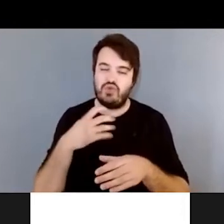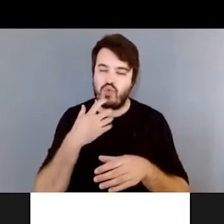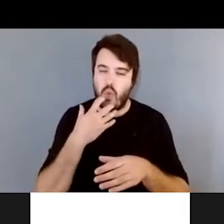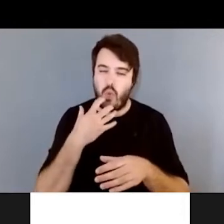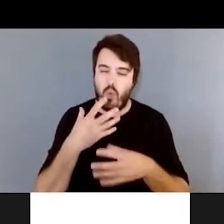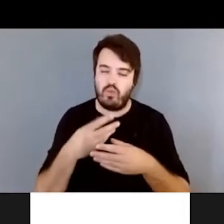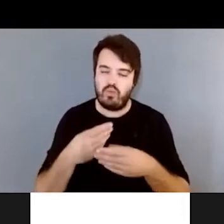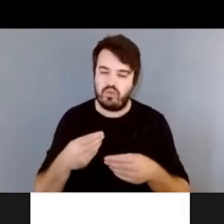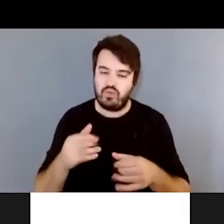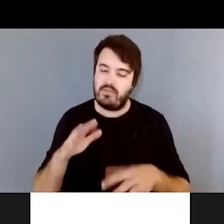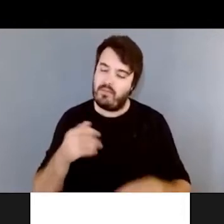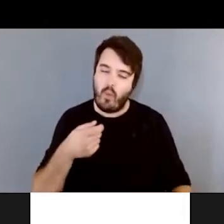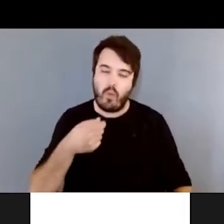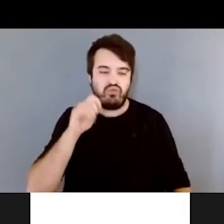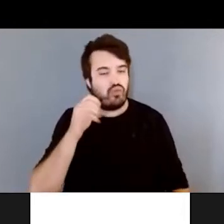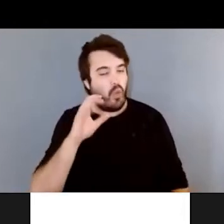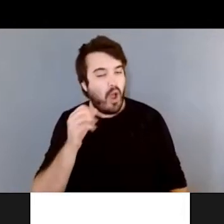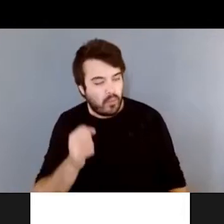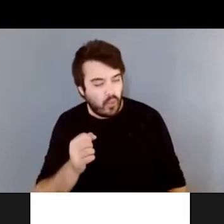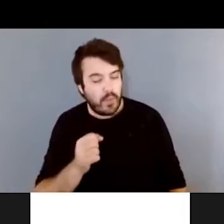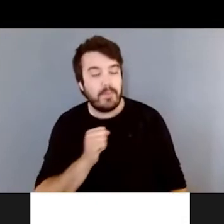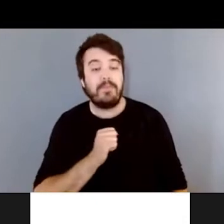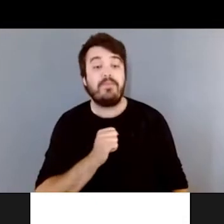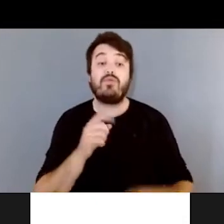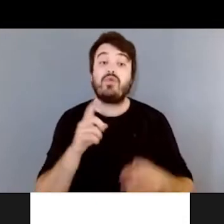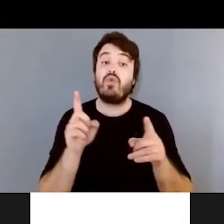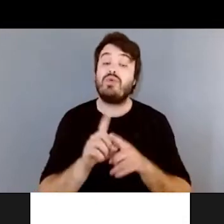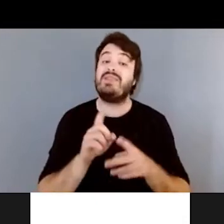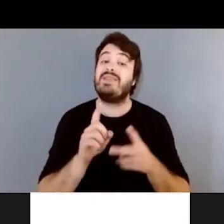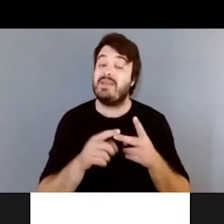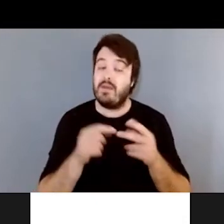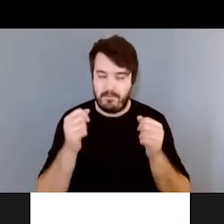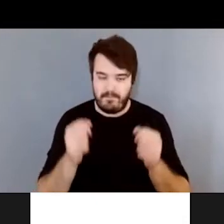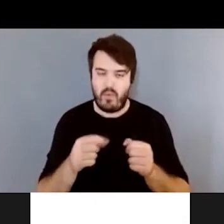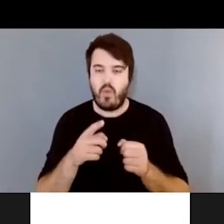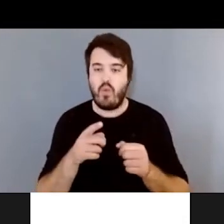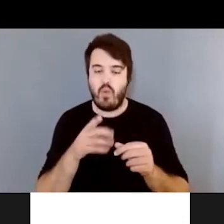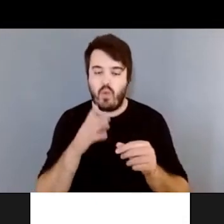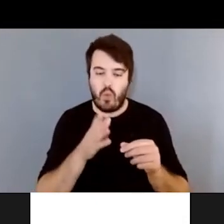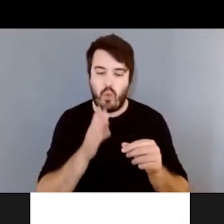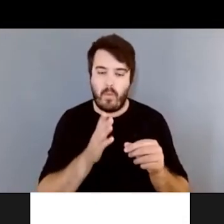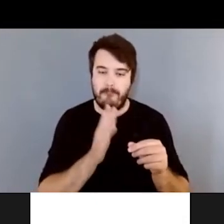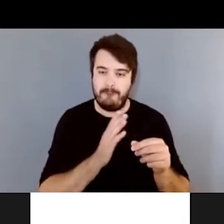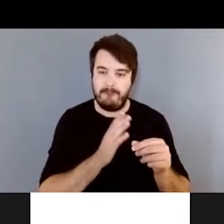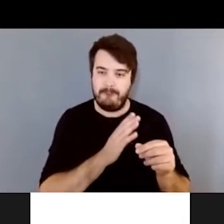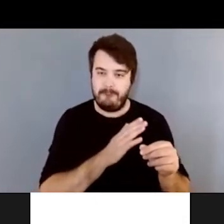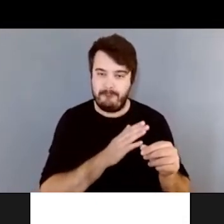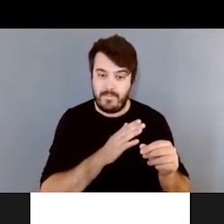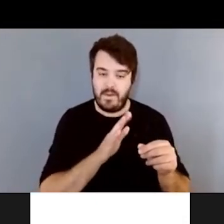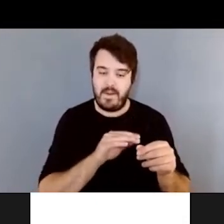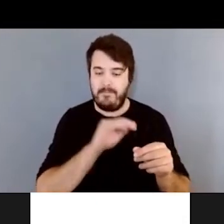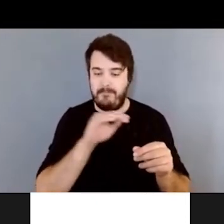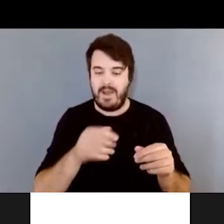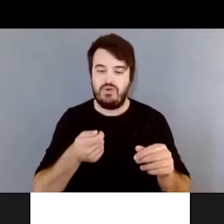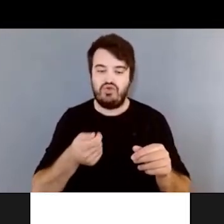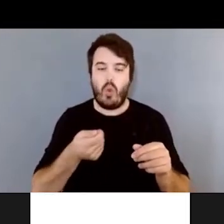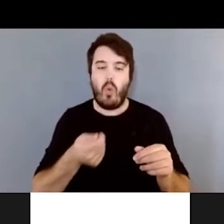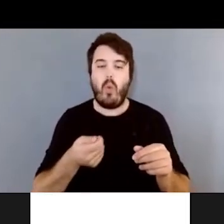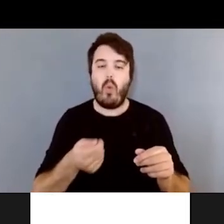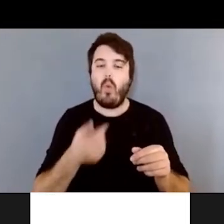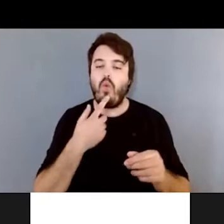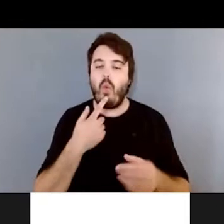et on peut le boire et aussi, on peut couper du thym, le mettre dans un chaudron où il y eu de l'eau